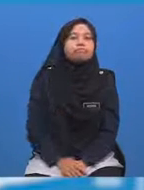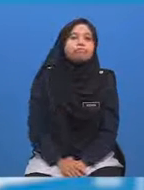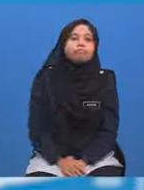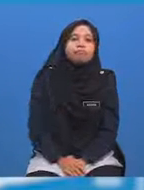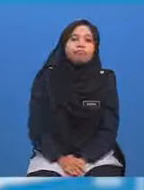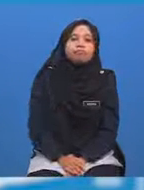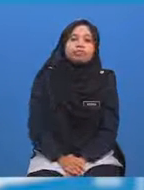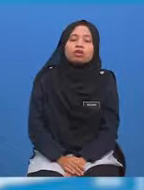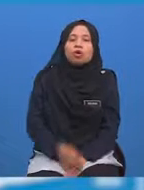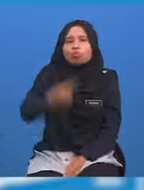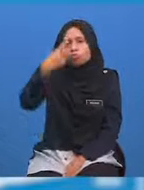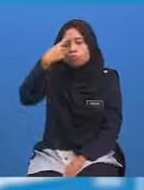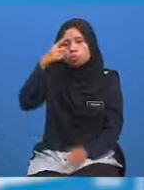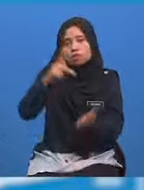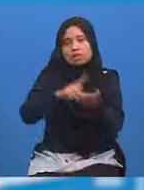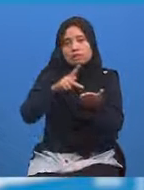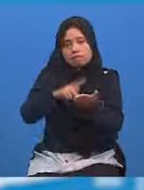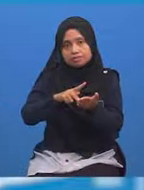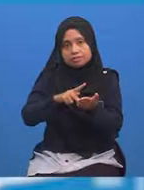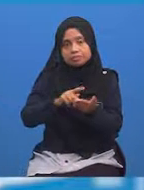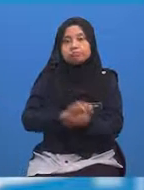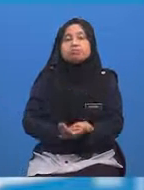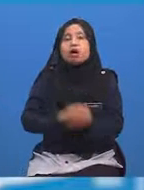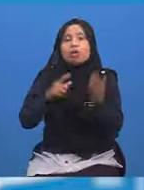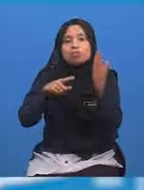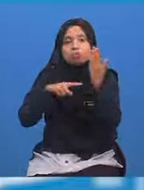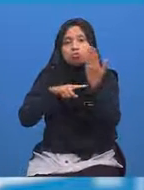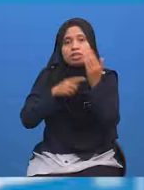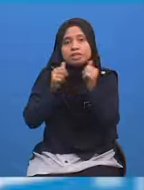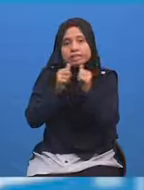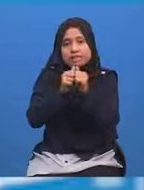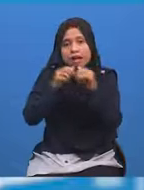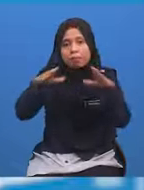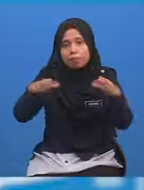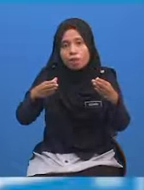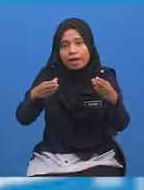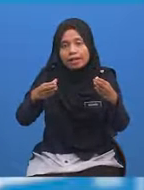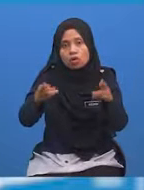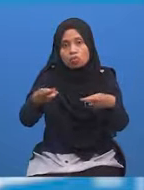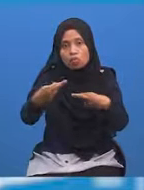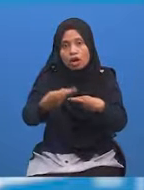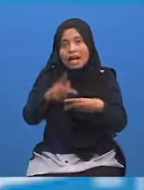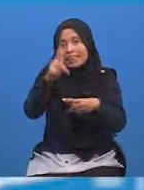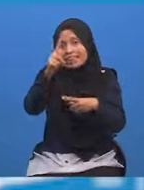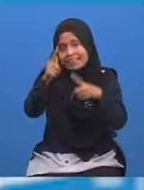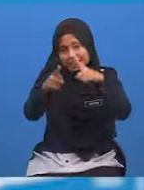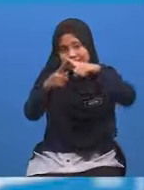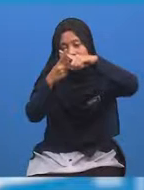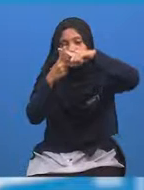Untuk mengira di dalam bentuk lazim Mulakan dengan membina ruangan T seperti ini